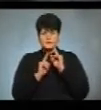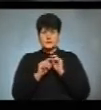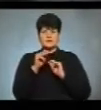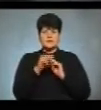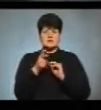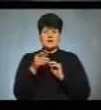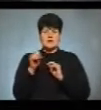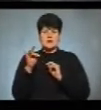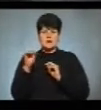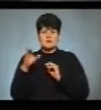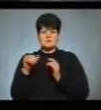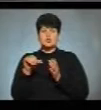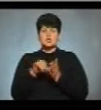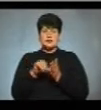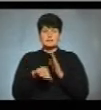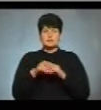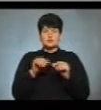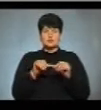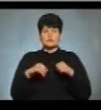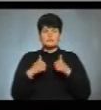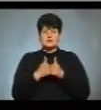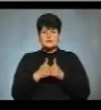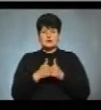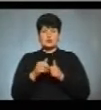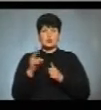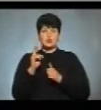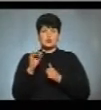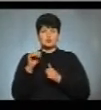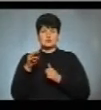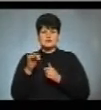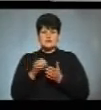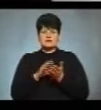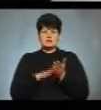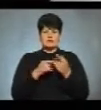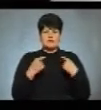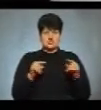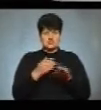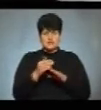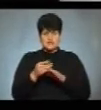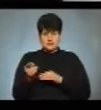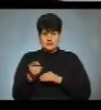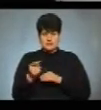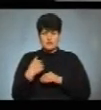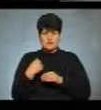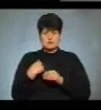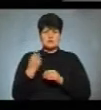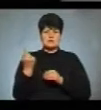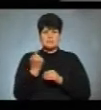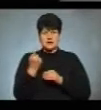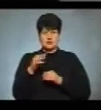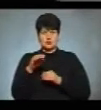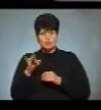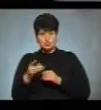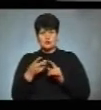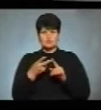Гарасим – член виборчої комісії на дільниці у Кутківцях, зареєстрований в іншій частині Тернополя. Я і під час першого туру, і під час другого